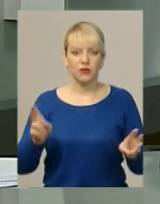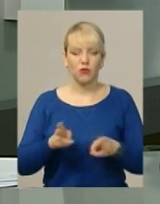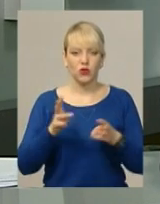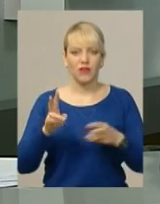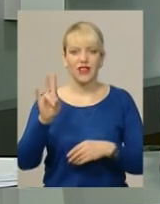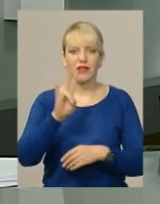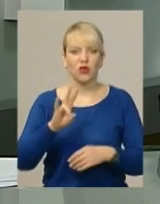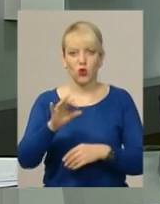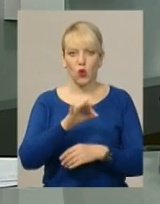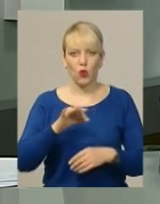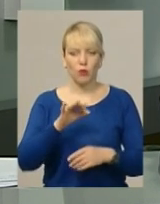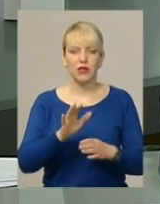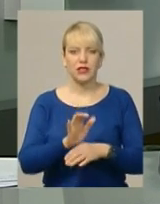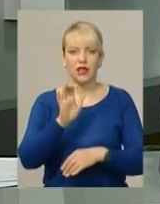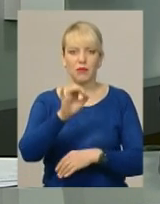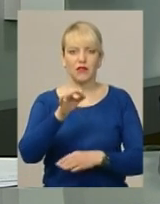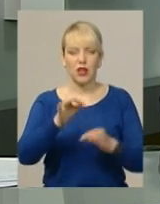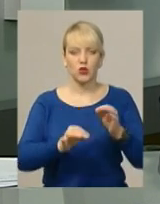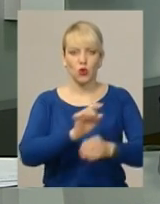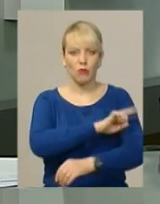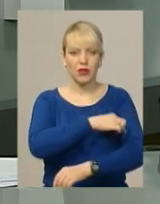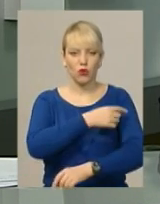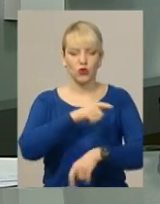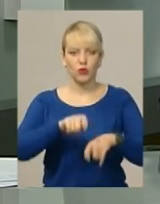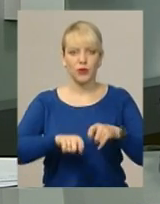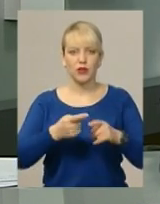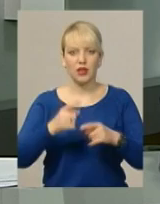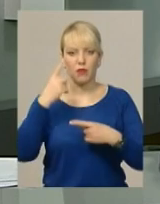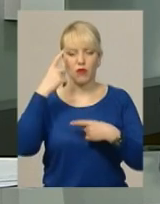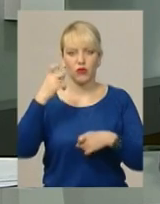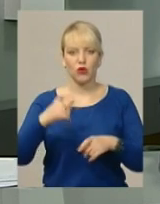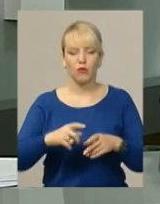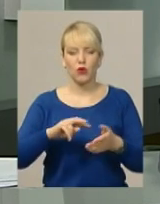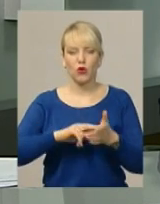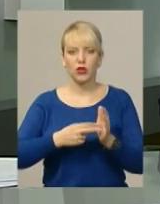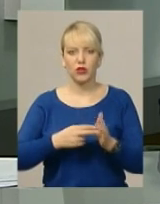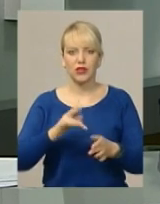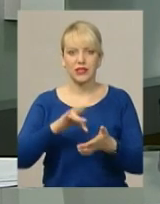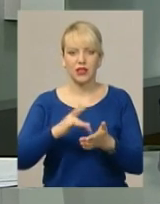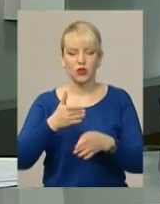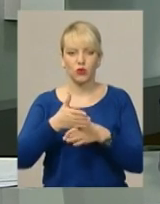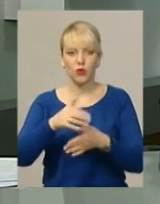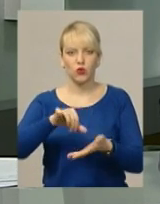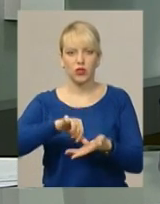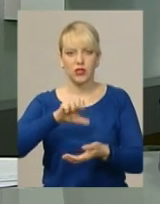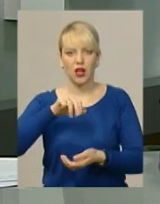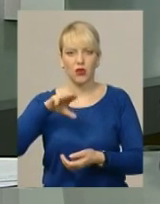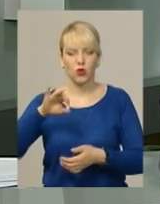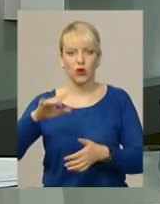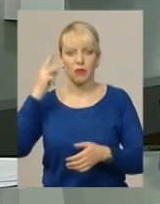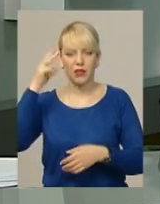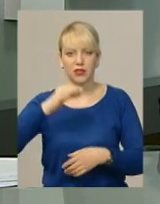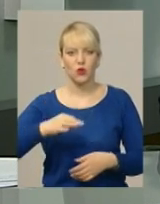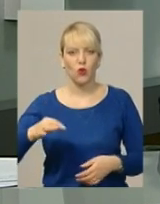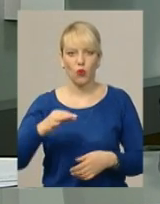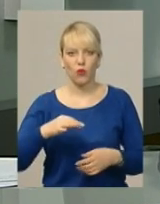Миколаївській області, направили на судову медичну експертизу. Про це повідомила координатор Центру допомоги учасникам АТО Хмельницької області Наталя